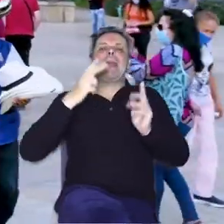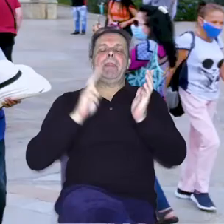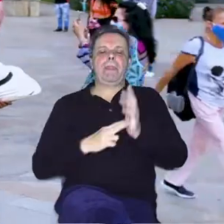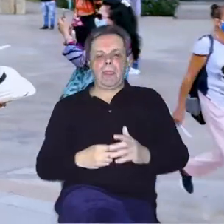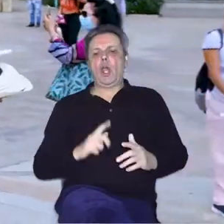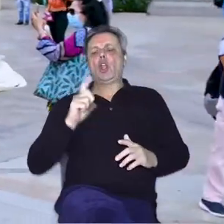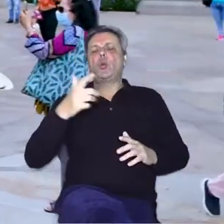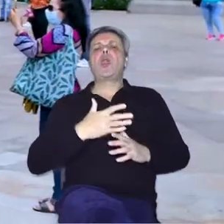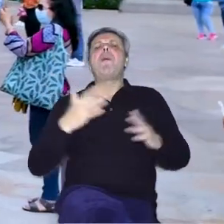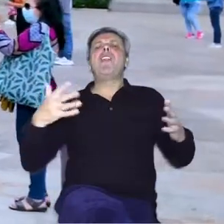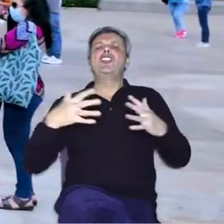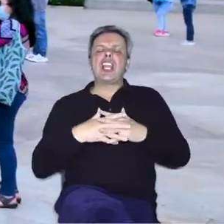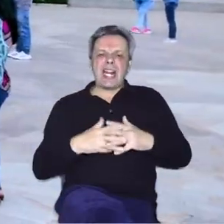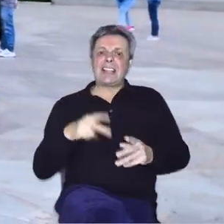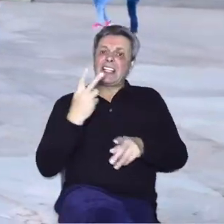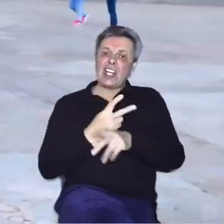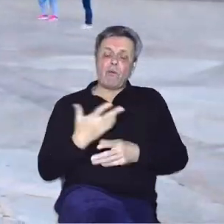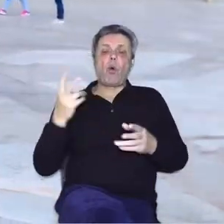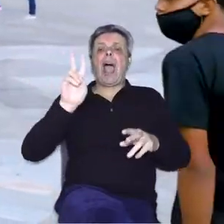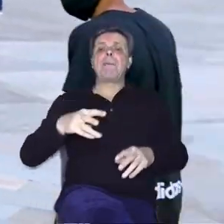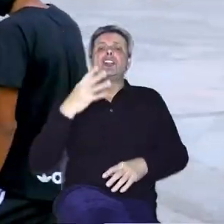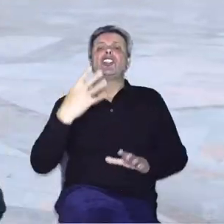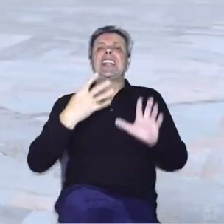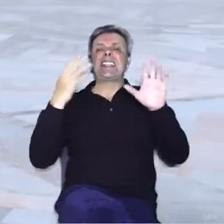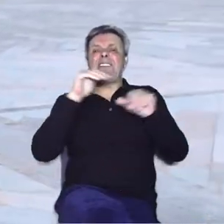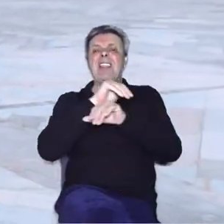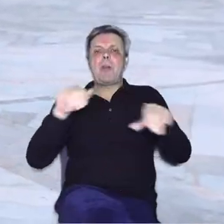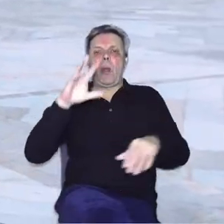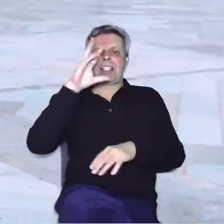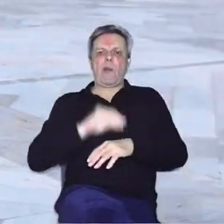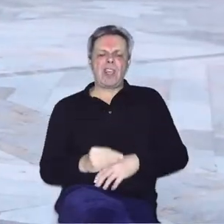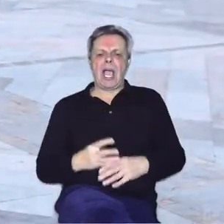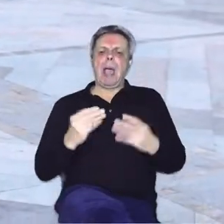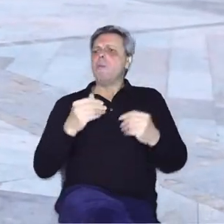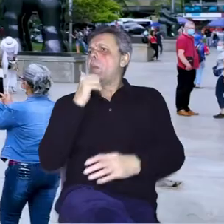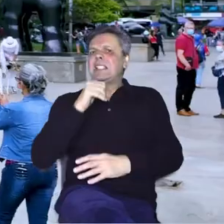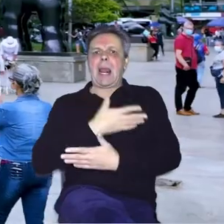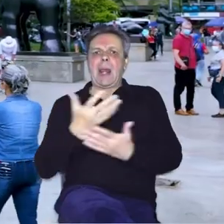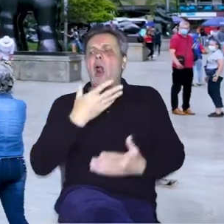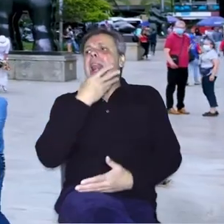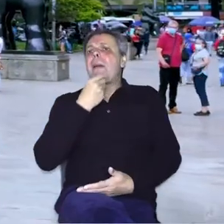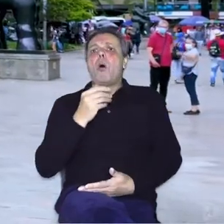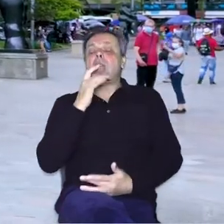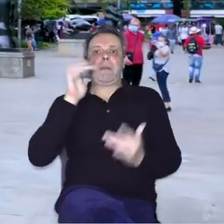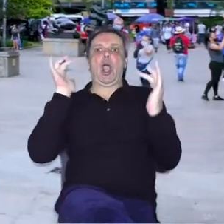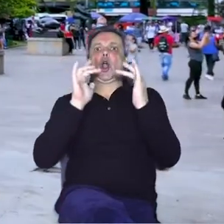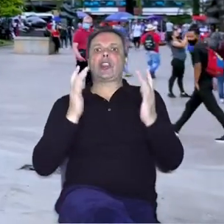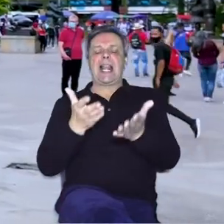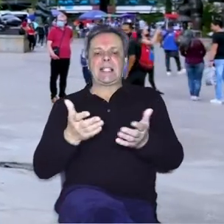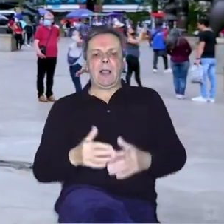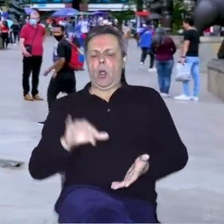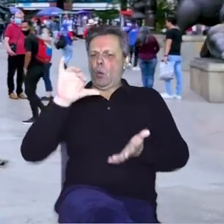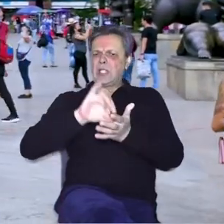veličini grad u Kolumbiji, državi koju nastanjuje 49 milijuna stanovnika, prepunje zelenila, ljepote i kontrasta.